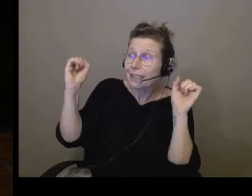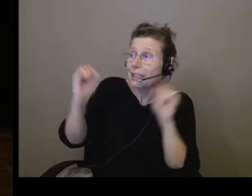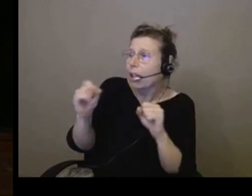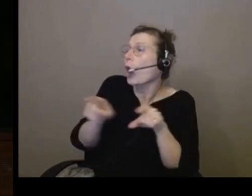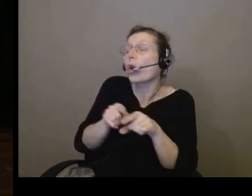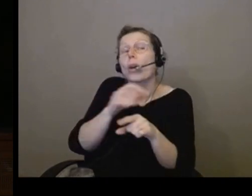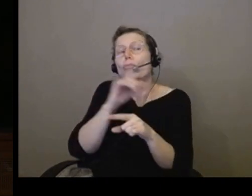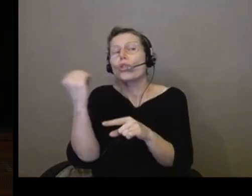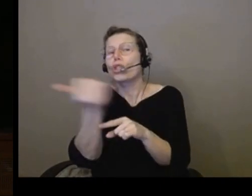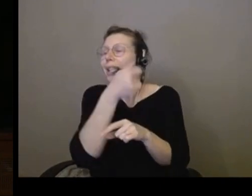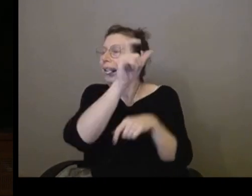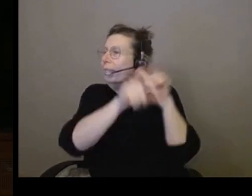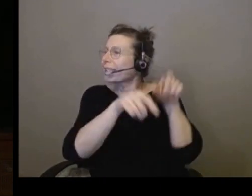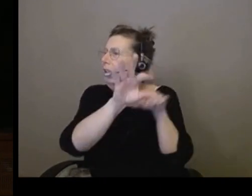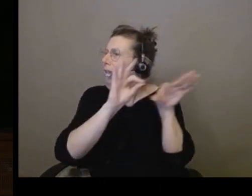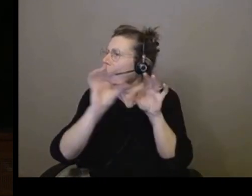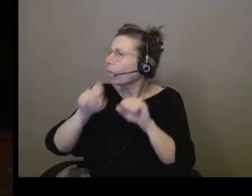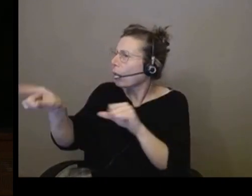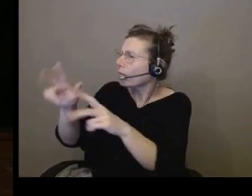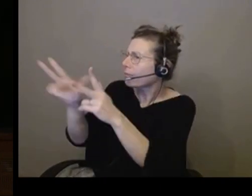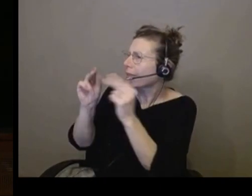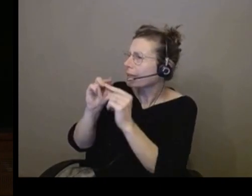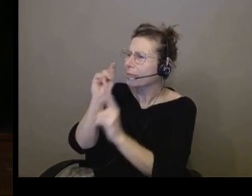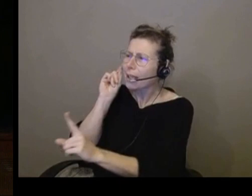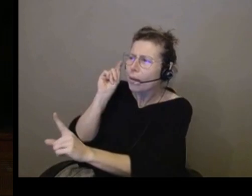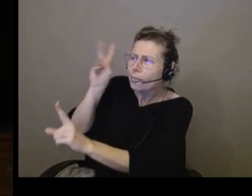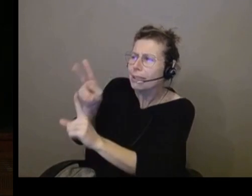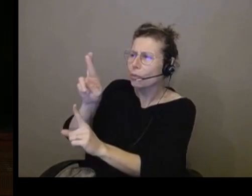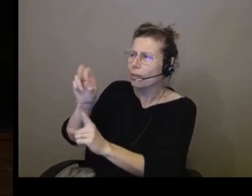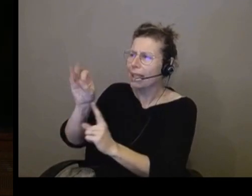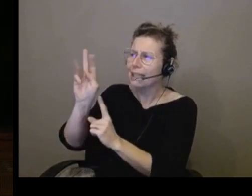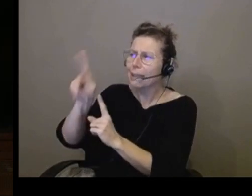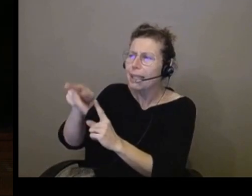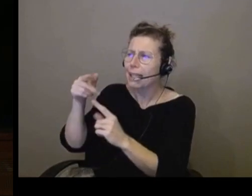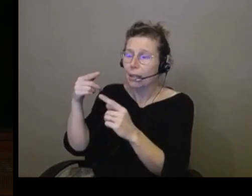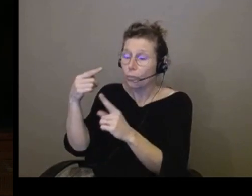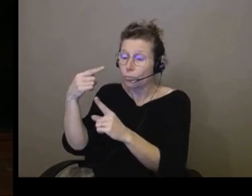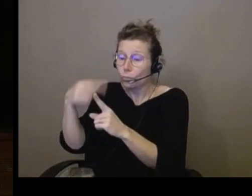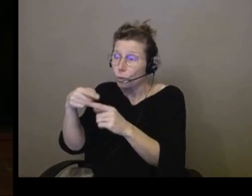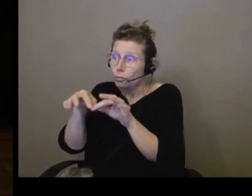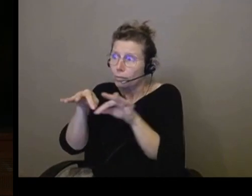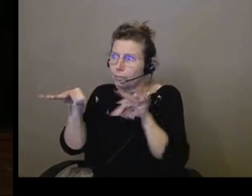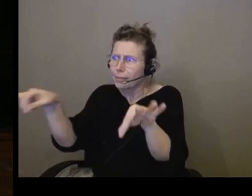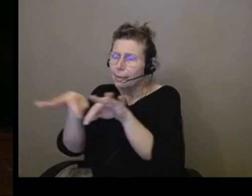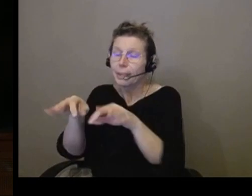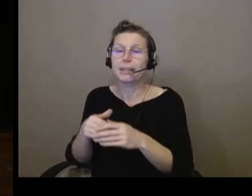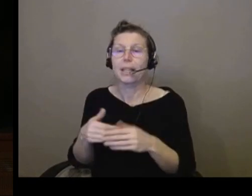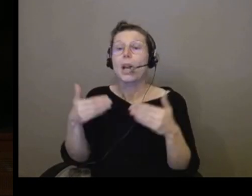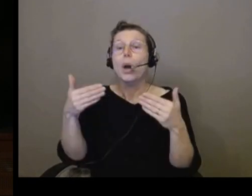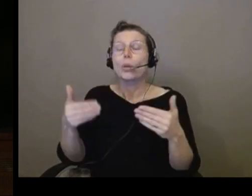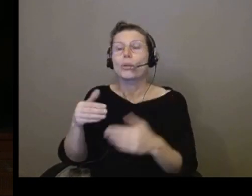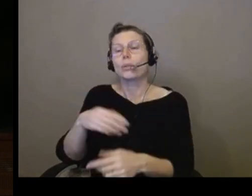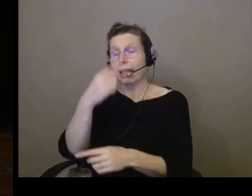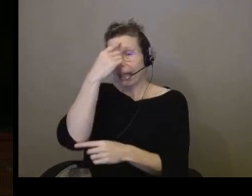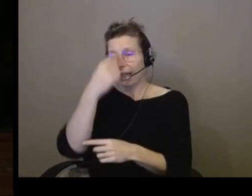les missions d'RATP et puis son périmètre ? Alors la RATP maintenant, c'est un groupe qui, en son sein,